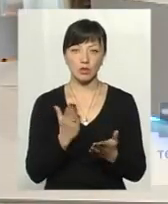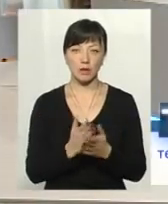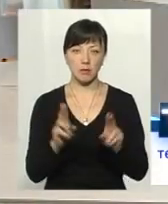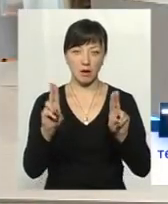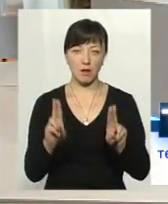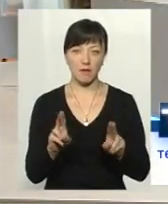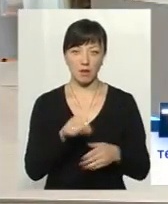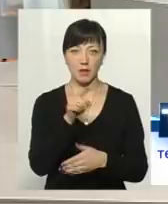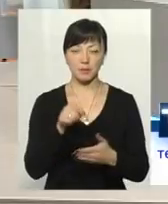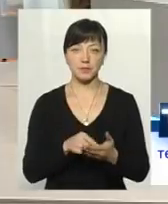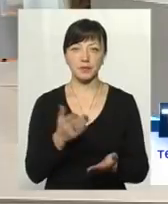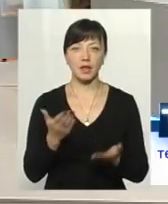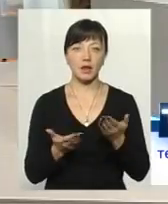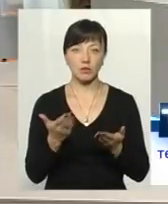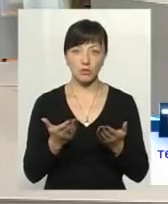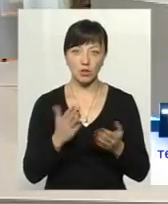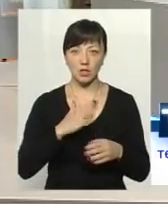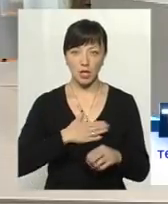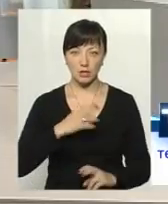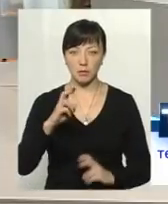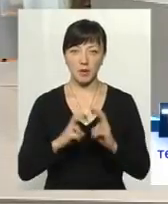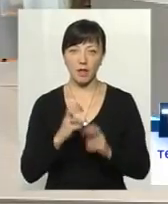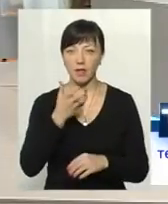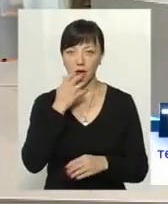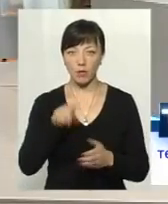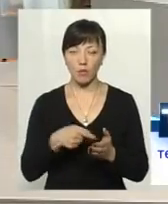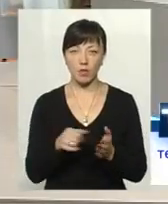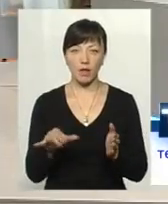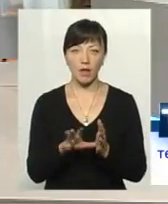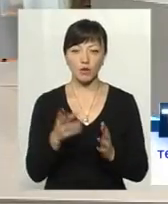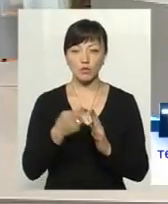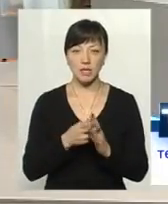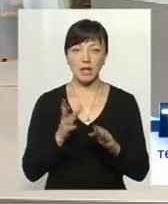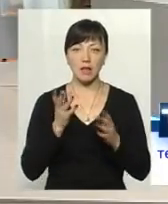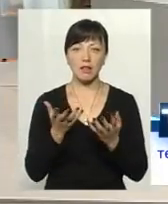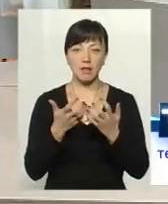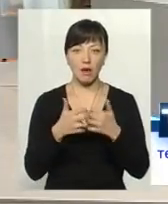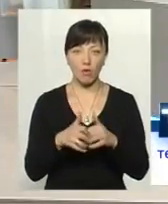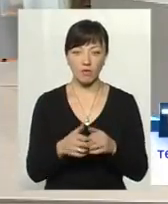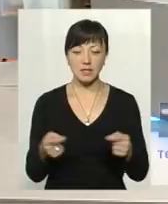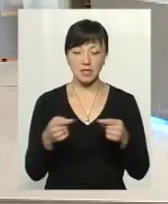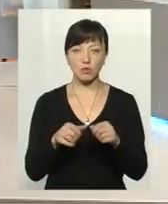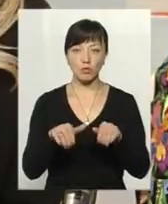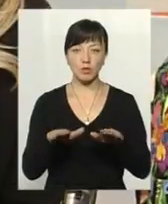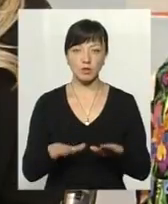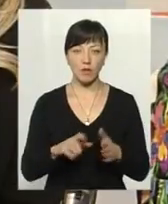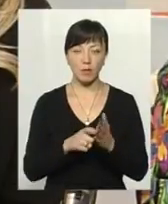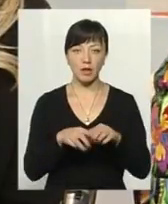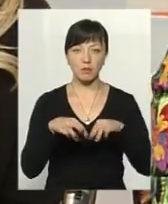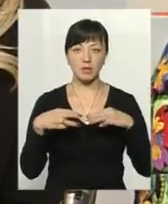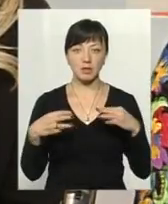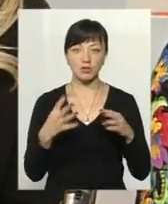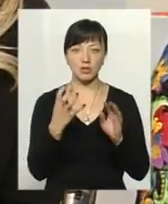правила? Ну, якщо взяти наше підприємство «Теплокомуненерго», субсидія нараховується, згідно постанови Кабінету міністрів